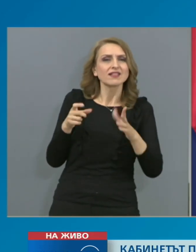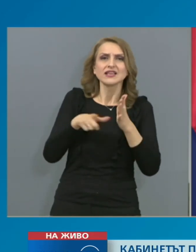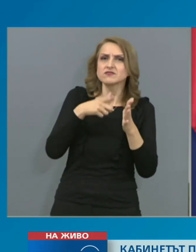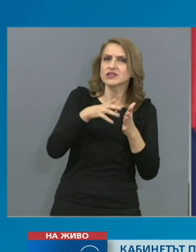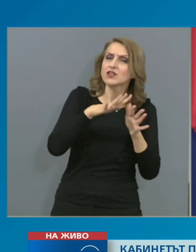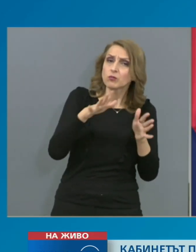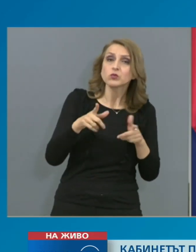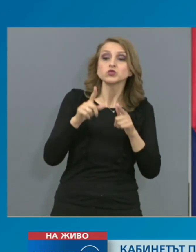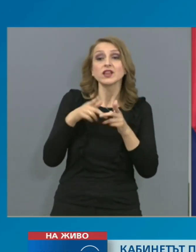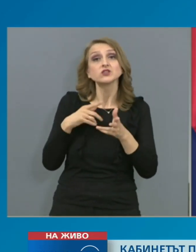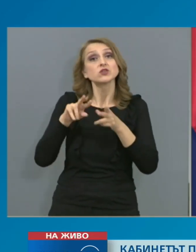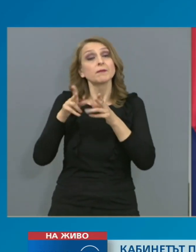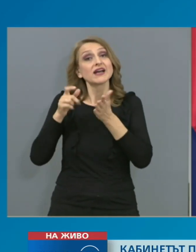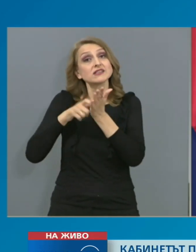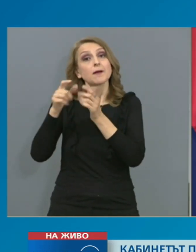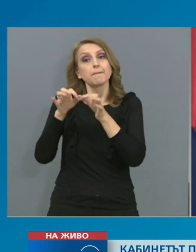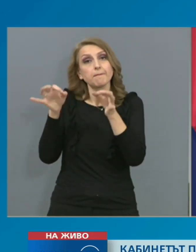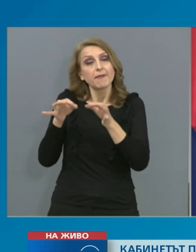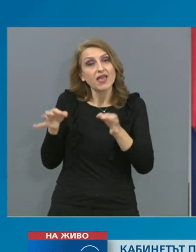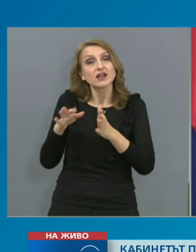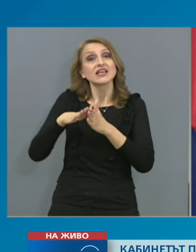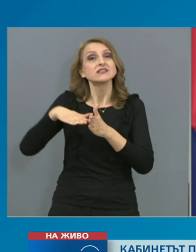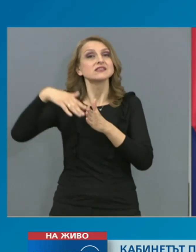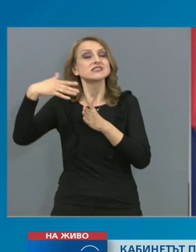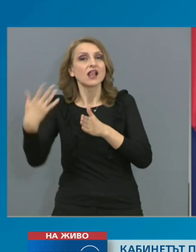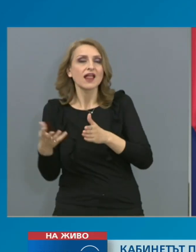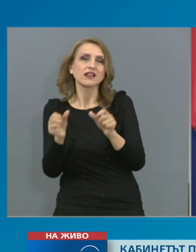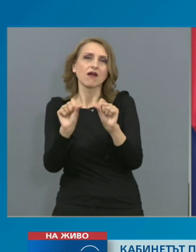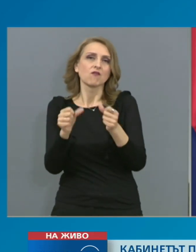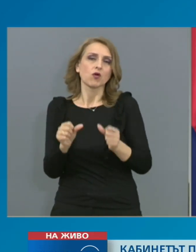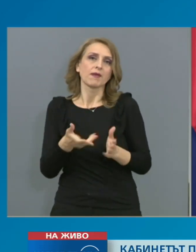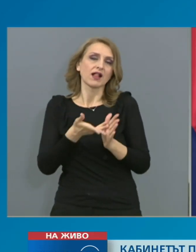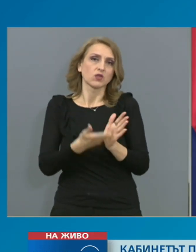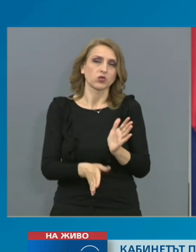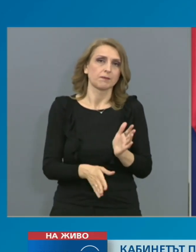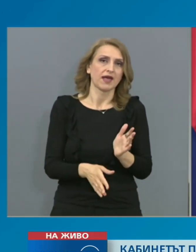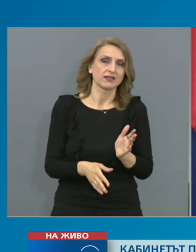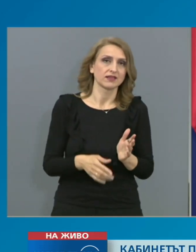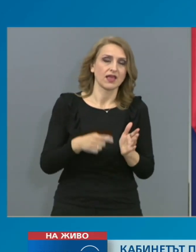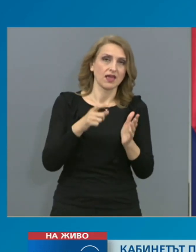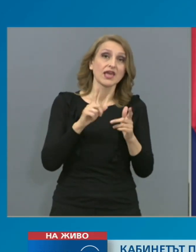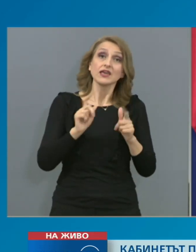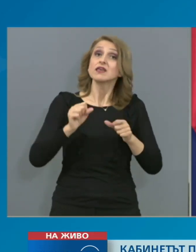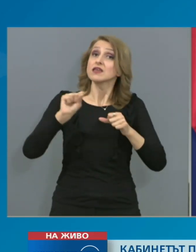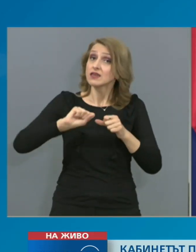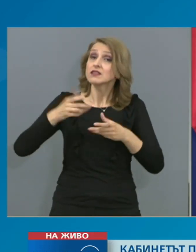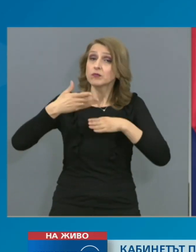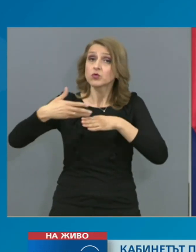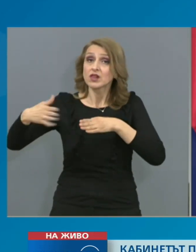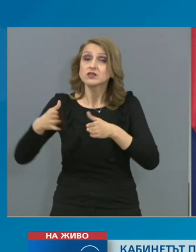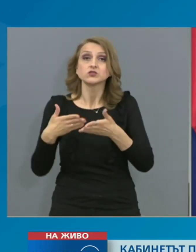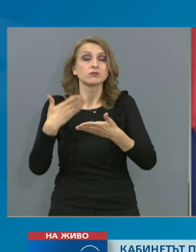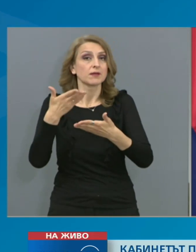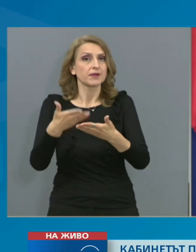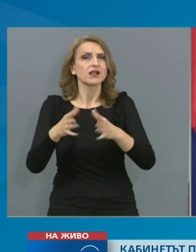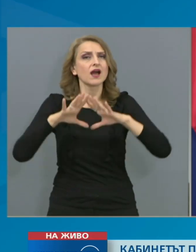продължим с мерките и след формалното отпадане на извредното положение по смисъл на Конституцията и да продължим да прилагаме